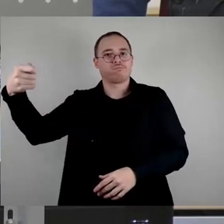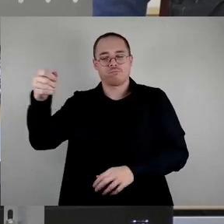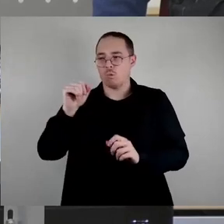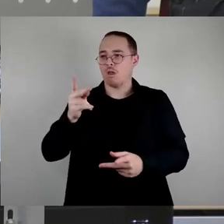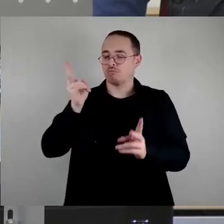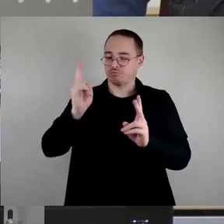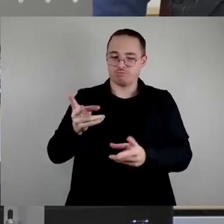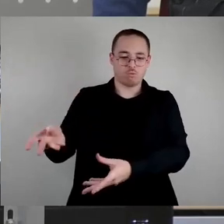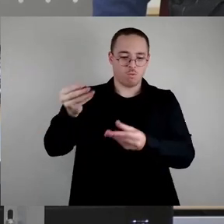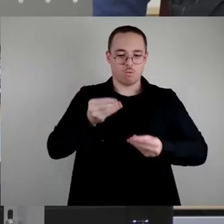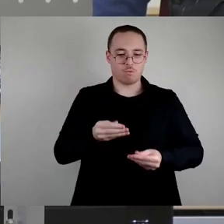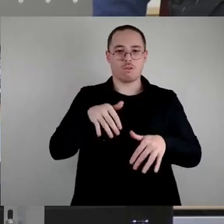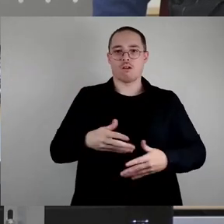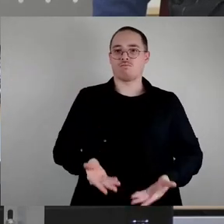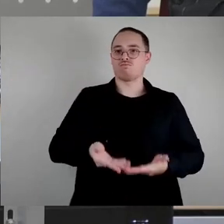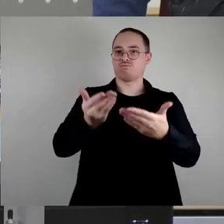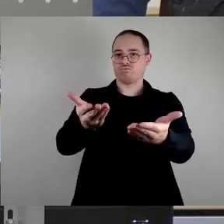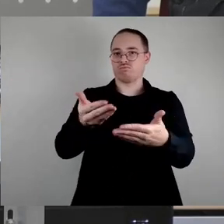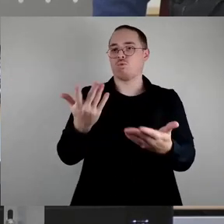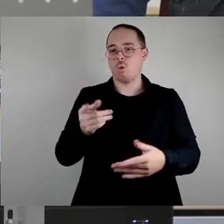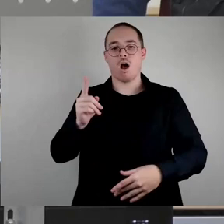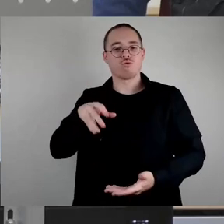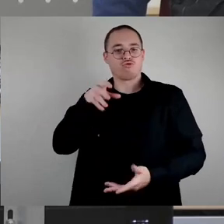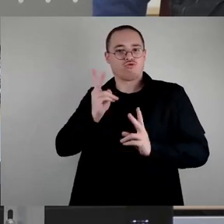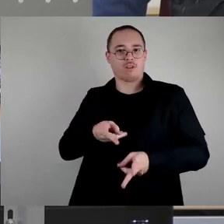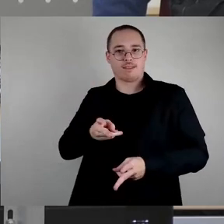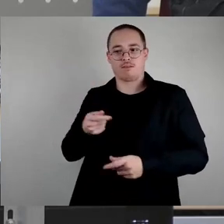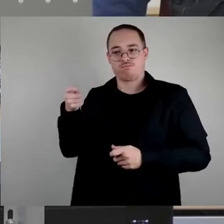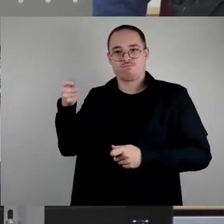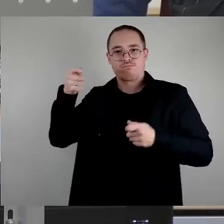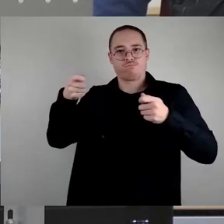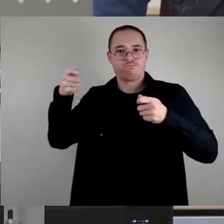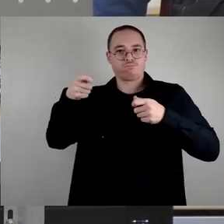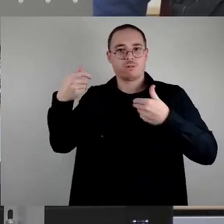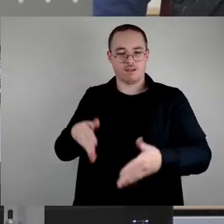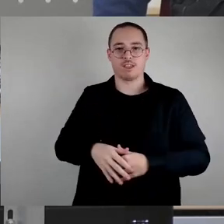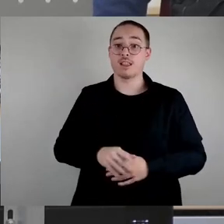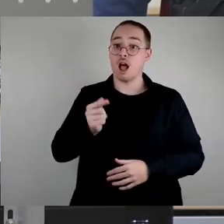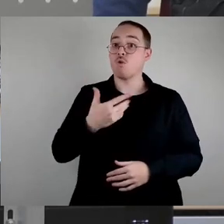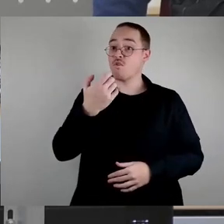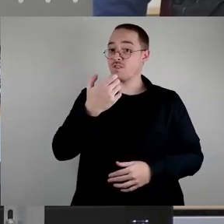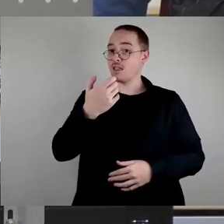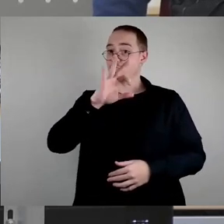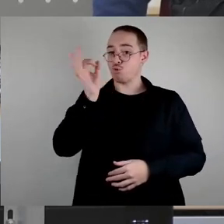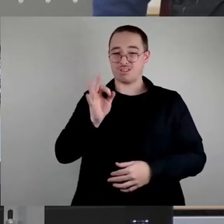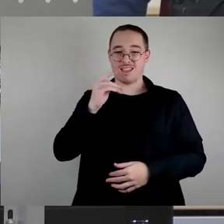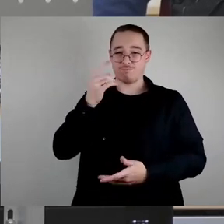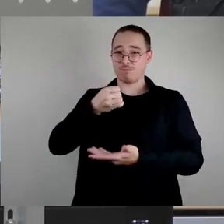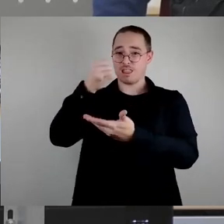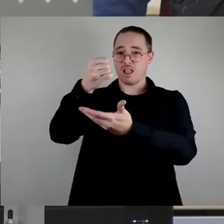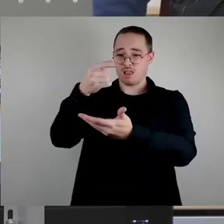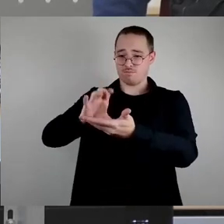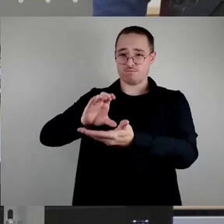Teil dieser 50 Prozent. Deswegen muss man sich die ganze Sache wirklich differenziert anschauen und ich werbe dafür auch nicht vorstellen, in solche Kategorien zu